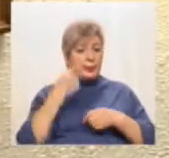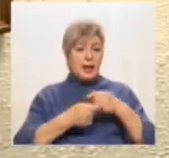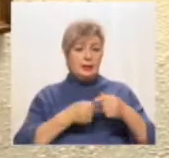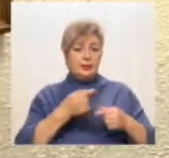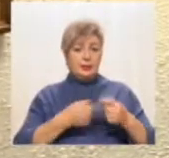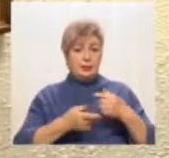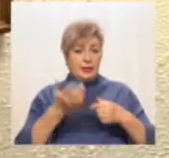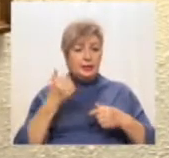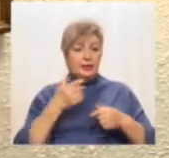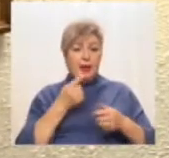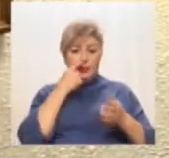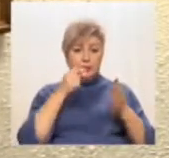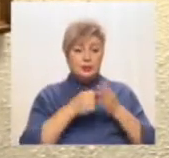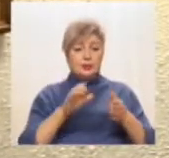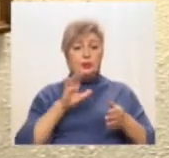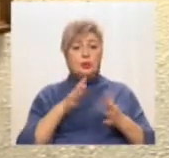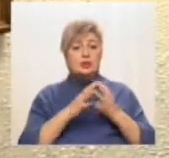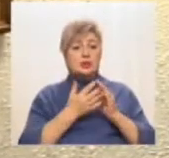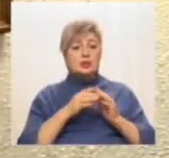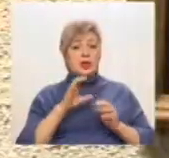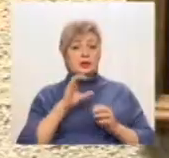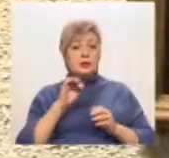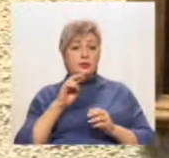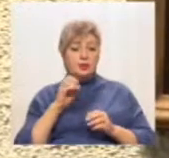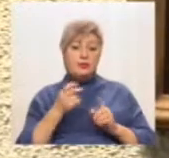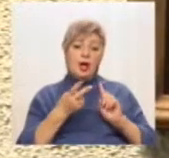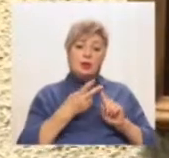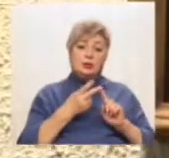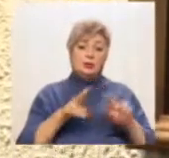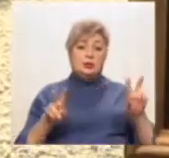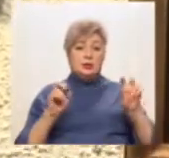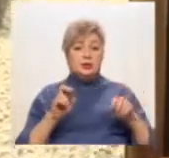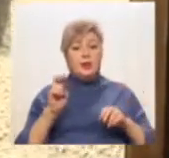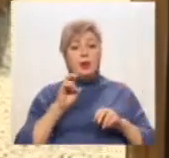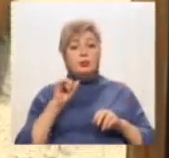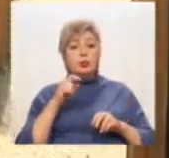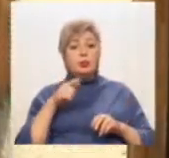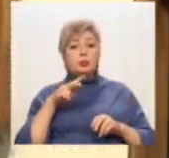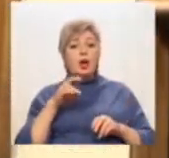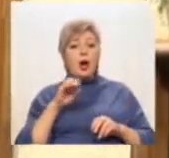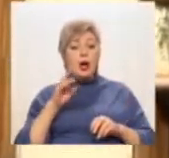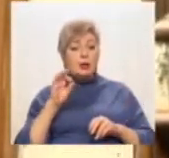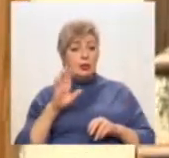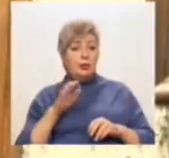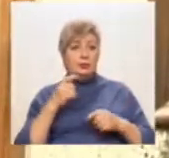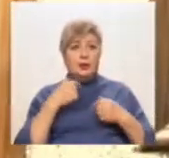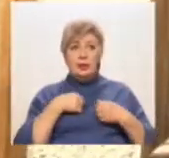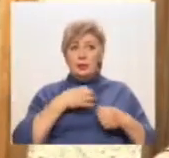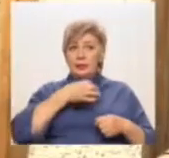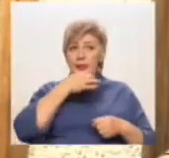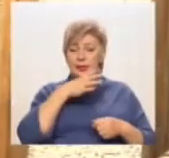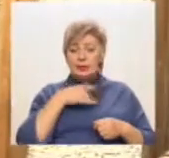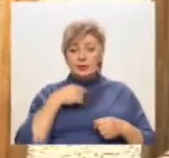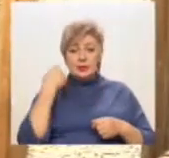От мені близькою стала Україна. Друга тема – Булгаков, бо по натурі я трохи містик. Мені ближчий образ Воланда,